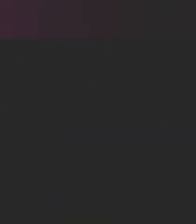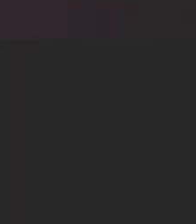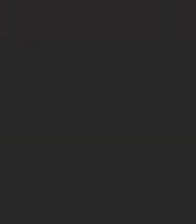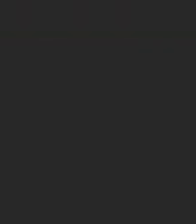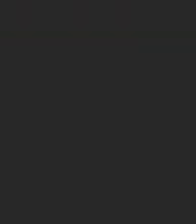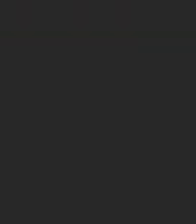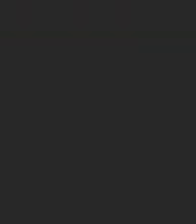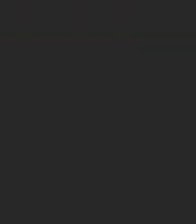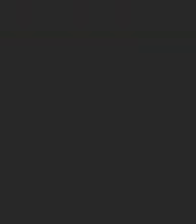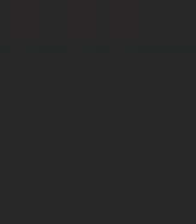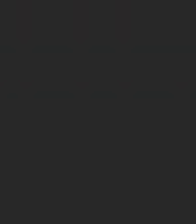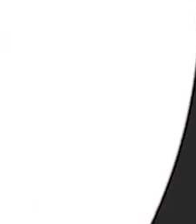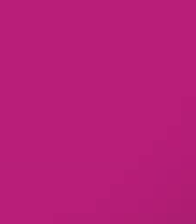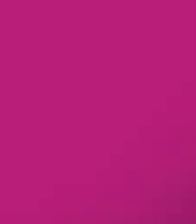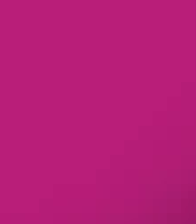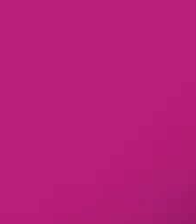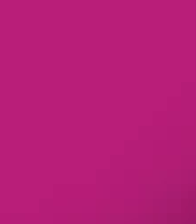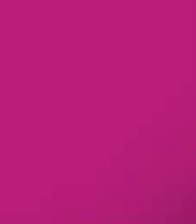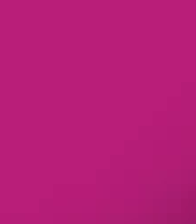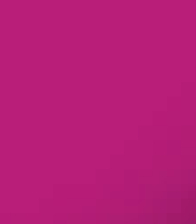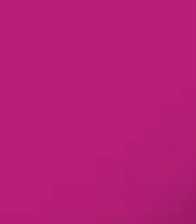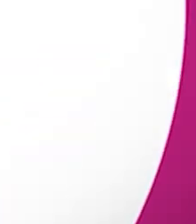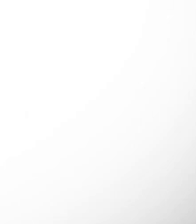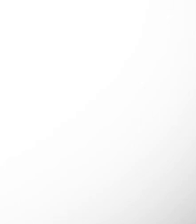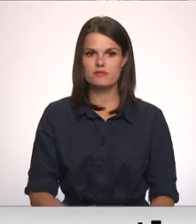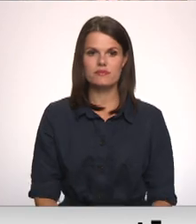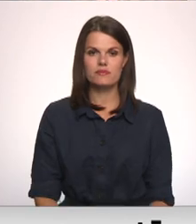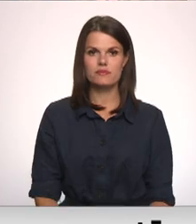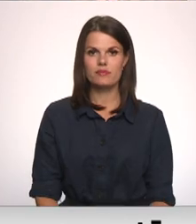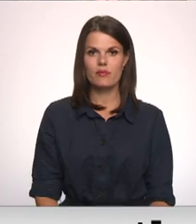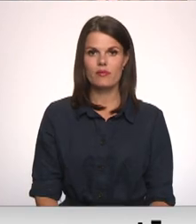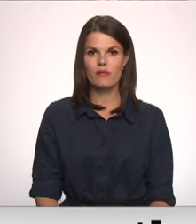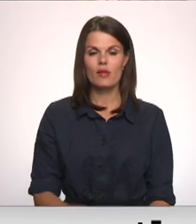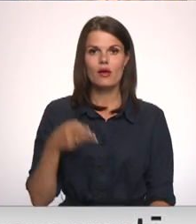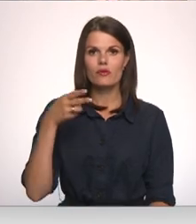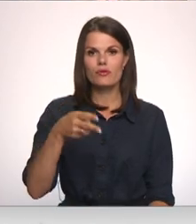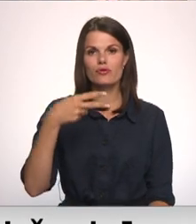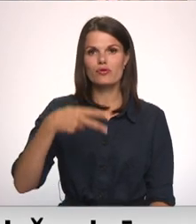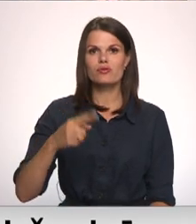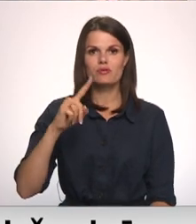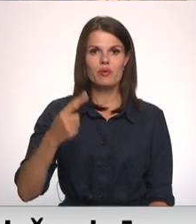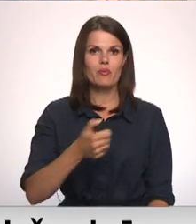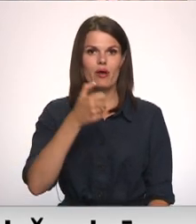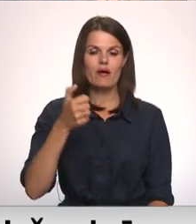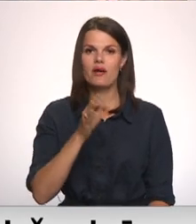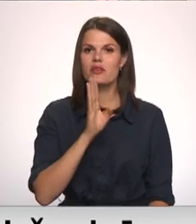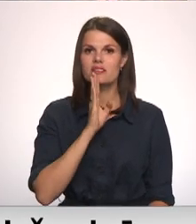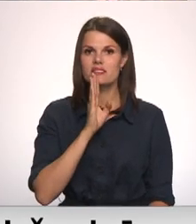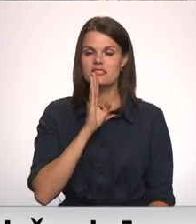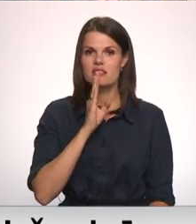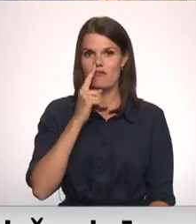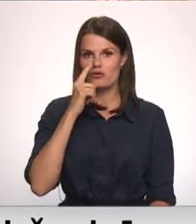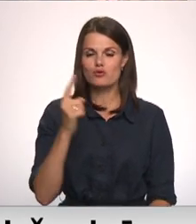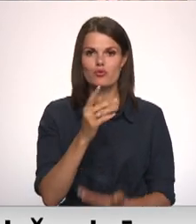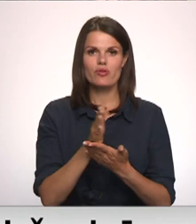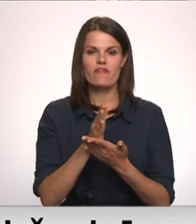Re! Viss ēters ir te! 2021. gadā sieviešu stundas